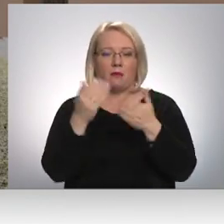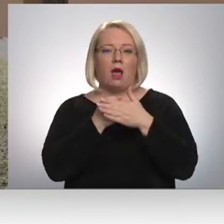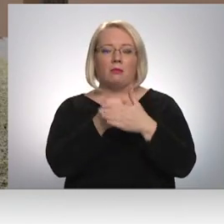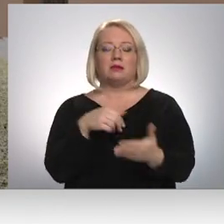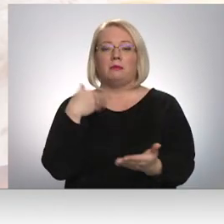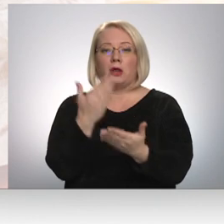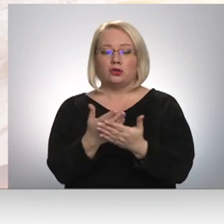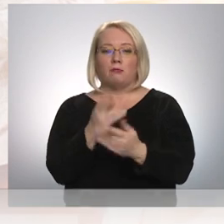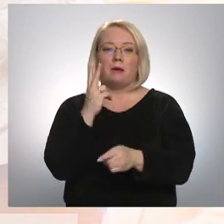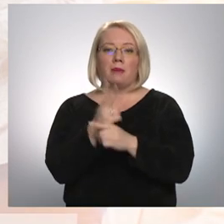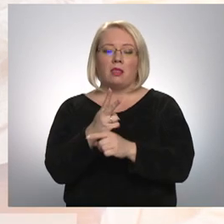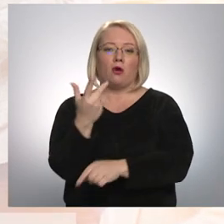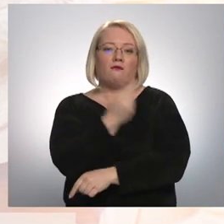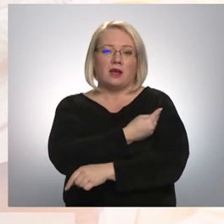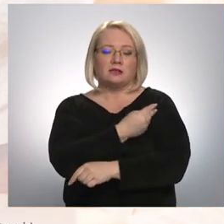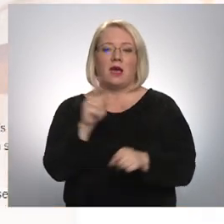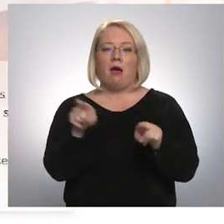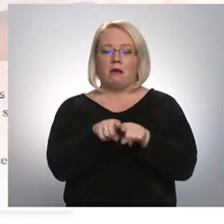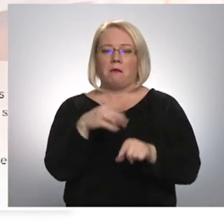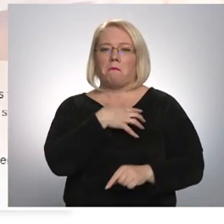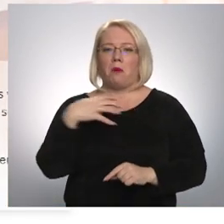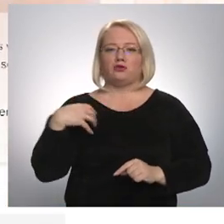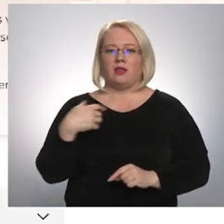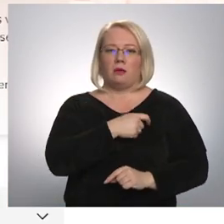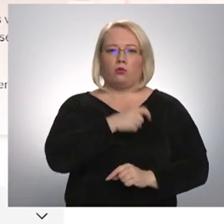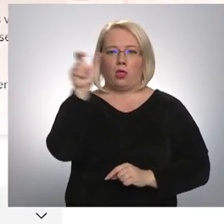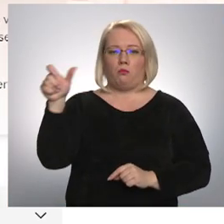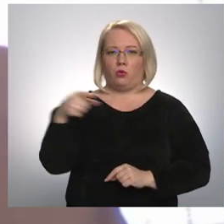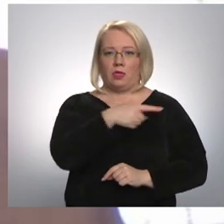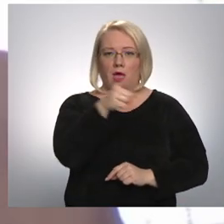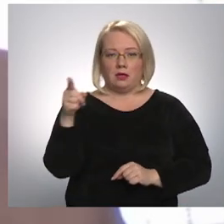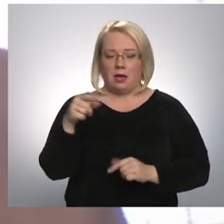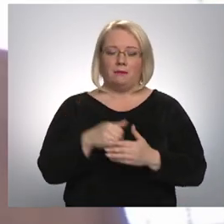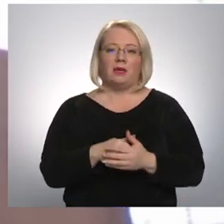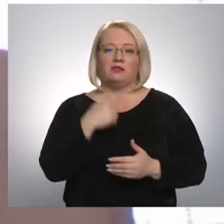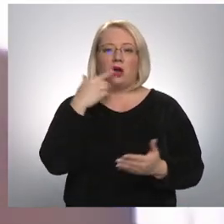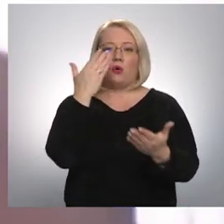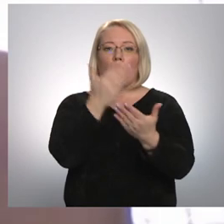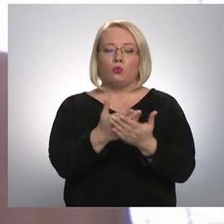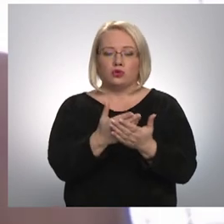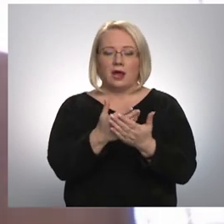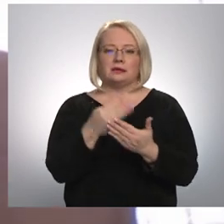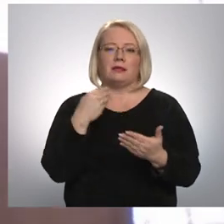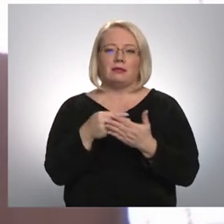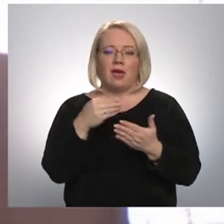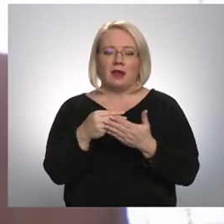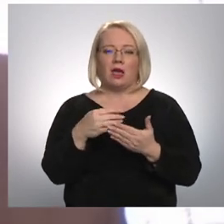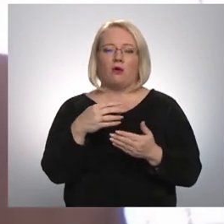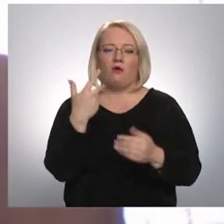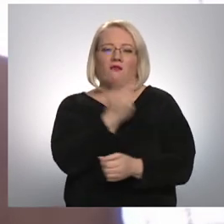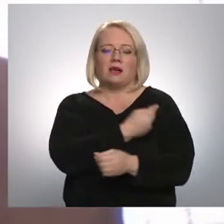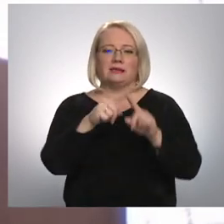priešlikums par pienākumu vakcinēties noteikti arī pašvaldību deputātiem. Uzrādīt sadarspējījums akcinācijas vai pārtraukta